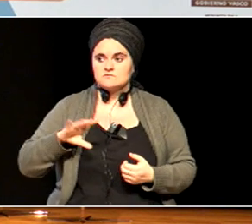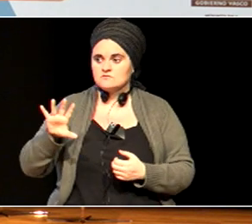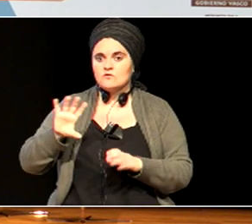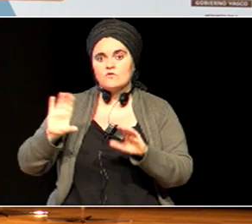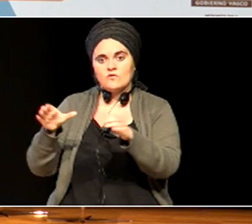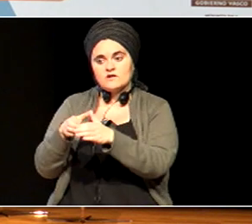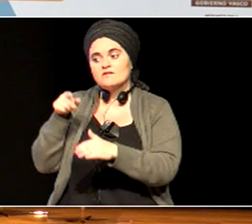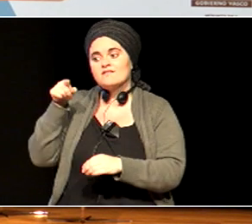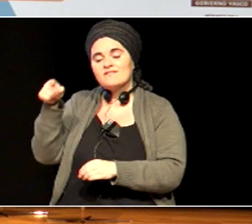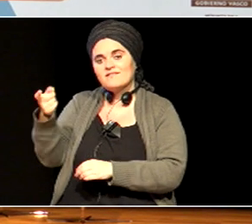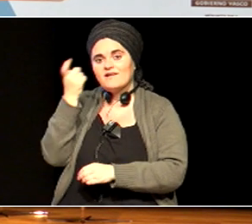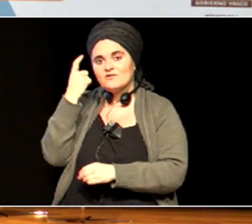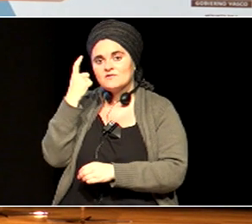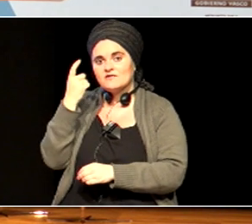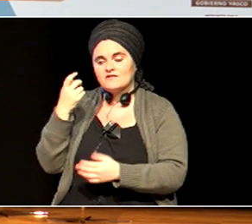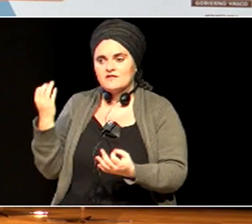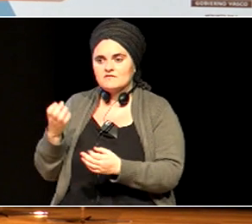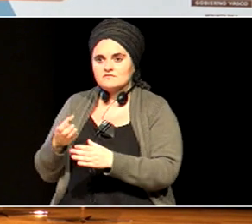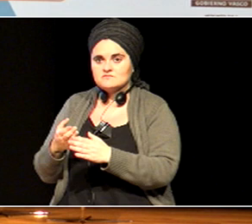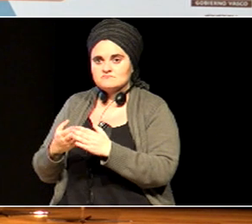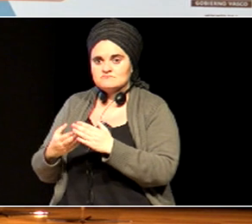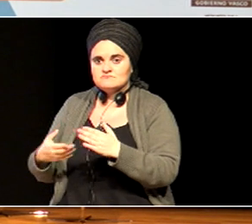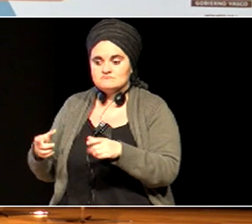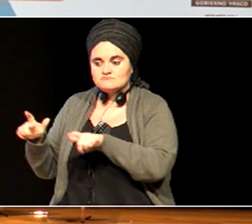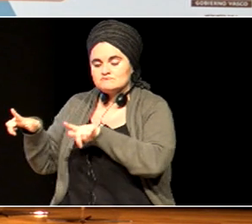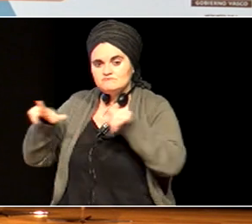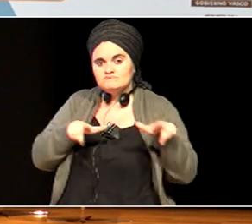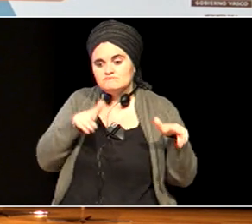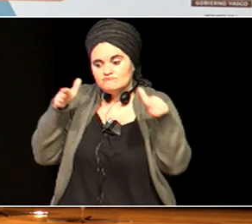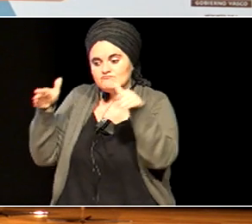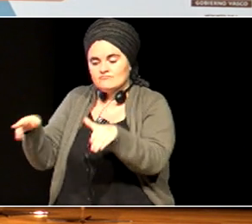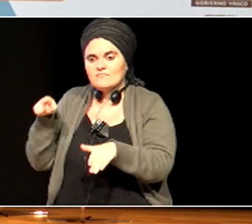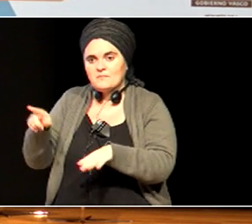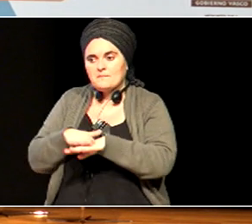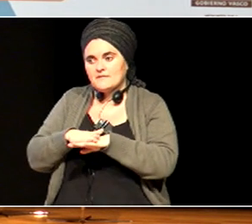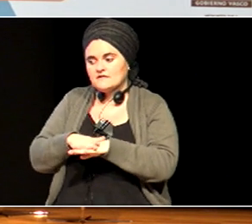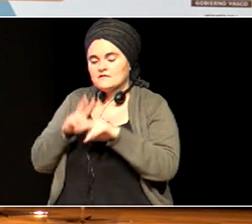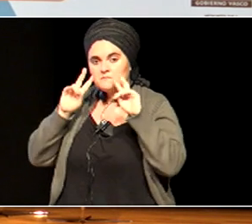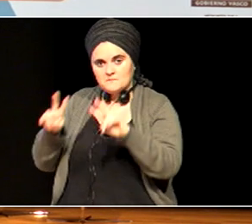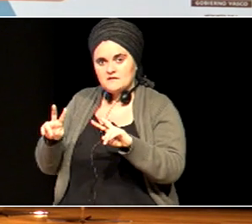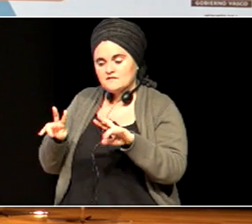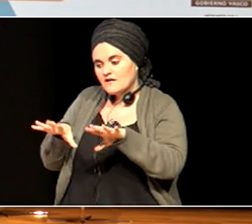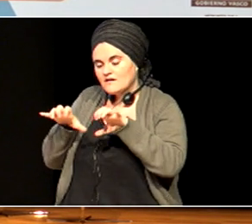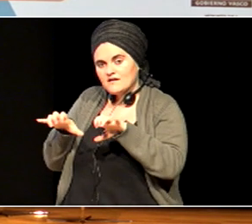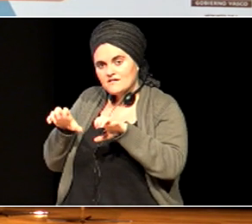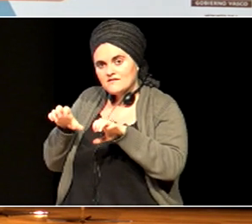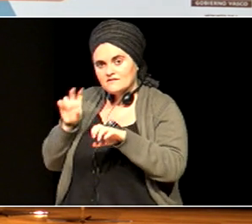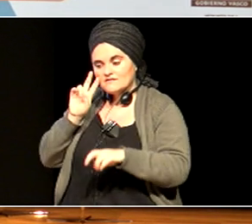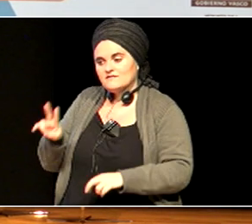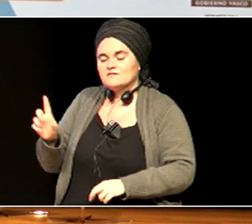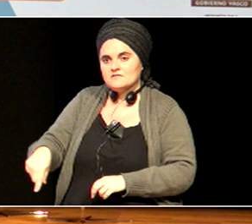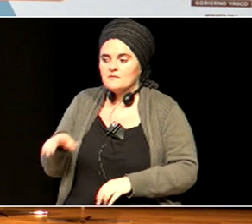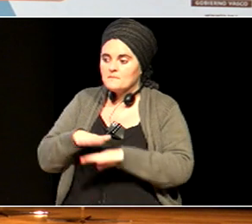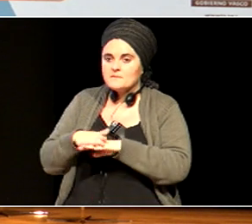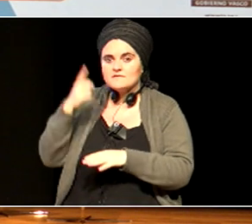azaleratu bizibilizatu eta ezagutu ere egin behar dugula zertarako behar duten